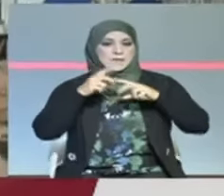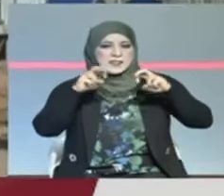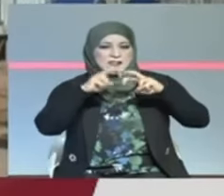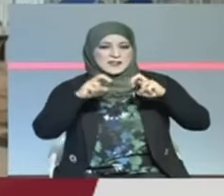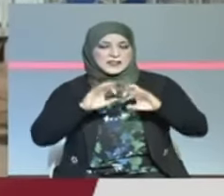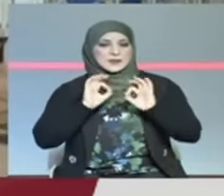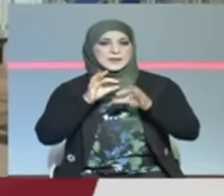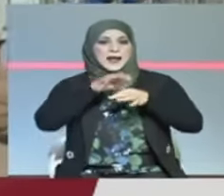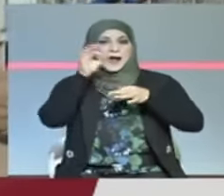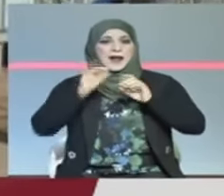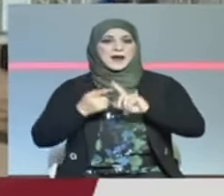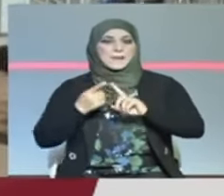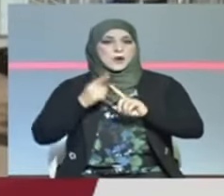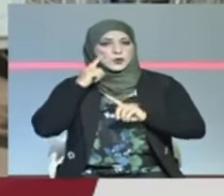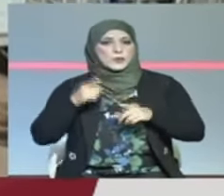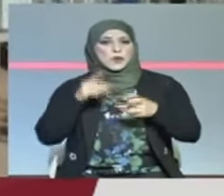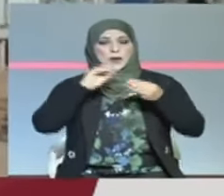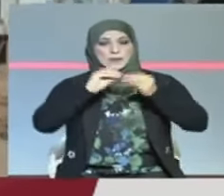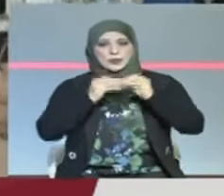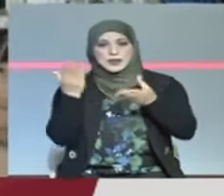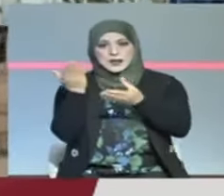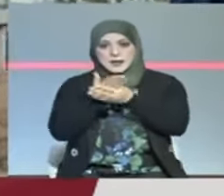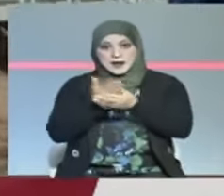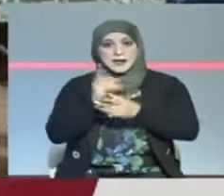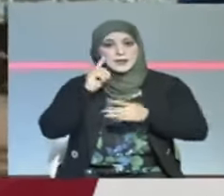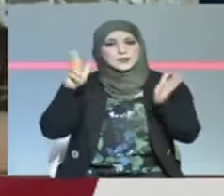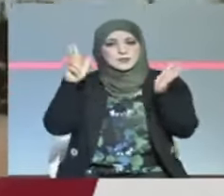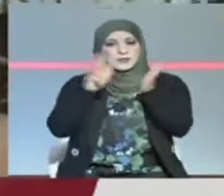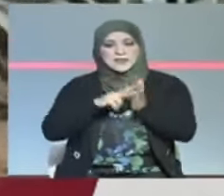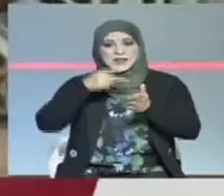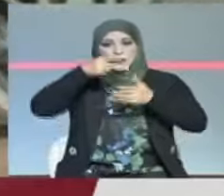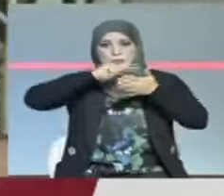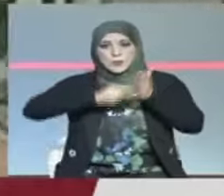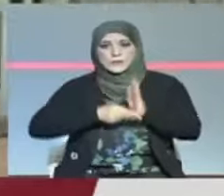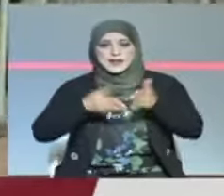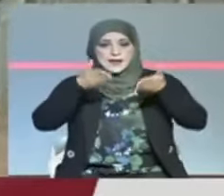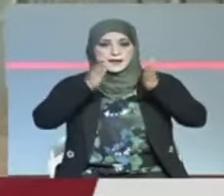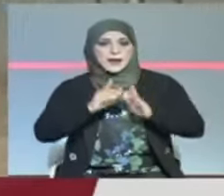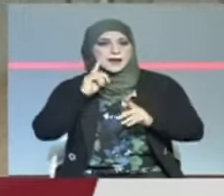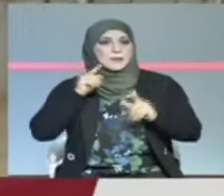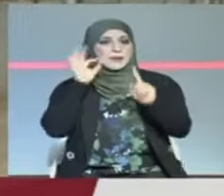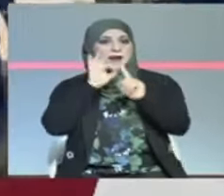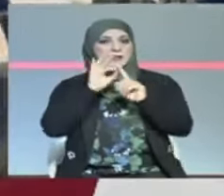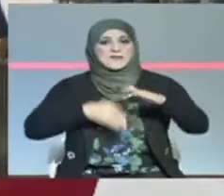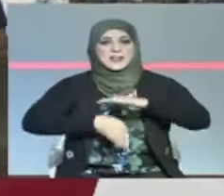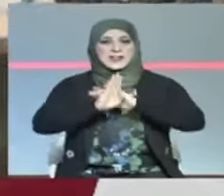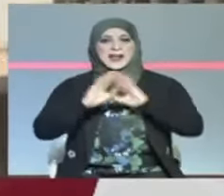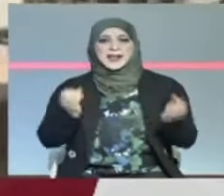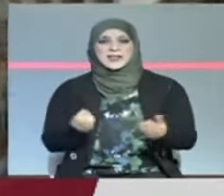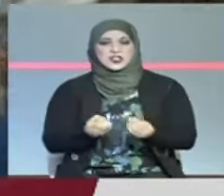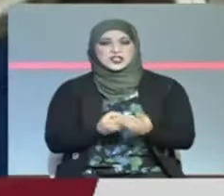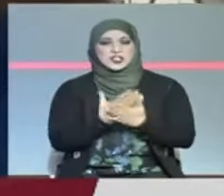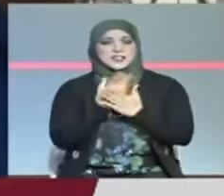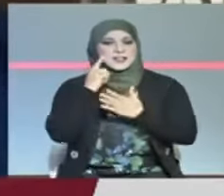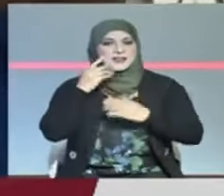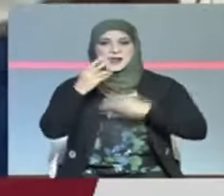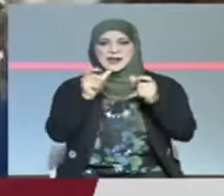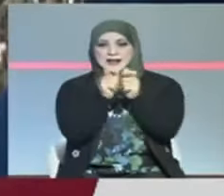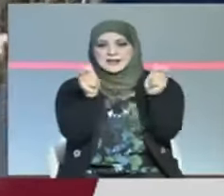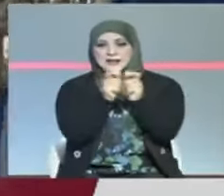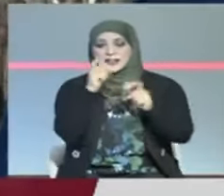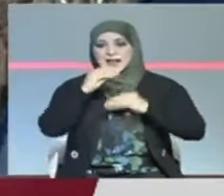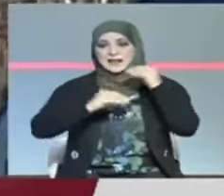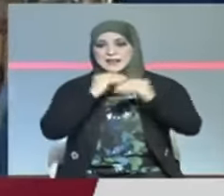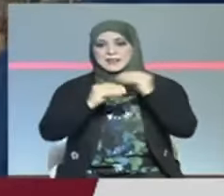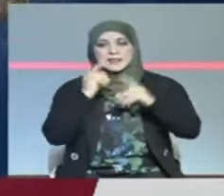تقيد مختلف الاطراف بتنفيذ تعاهداتهم من اجل انتلاقة جديدة للمسار التنموي